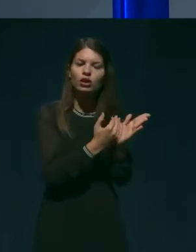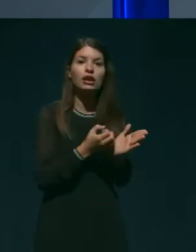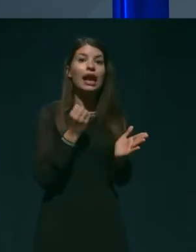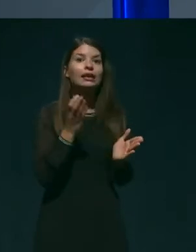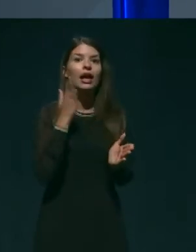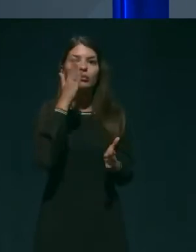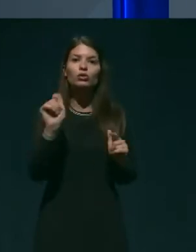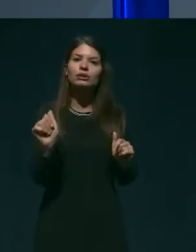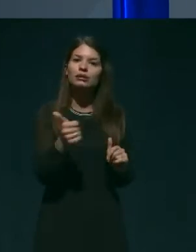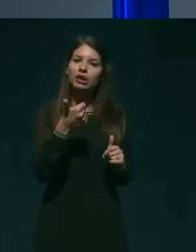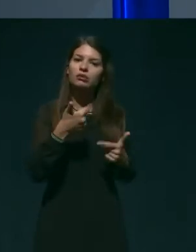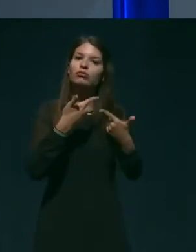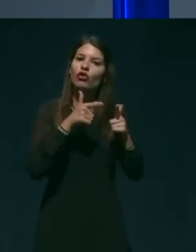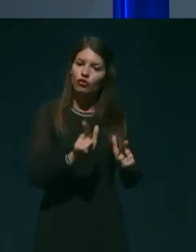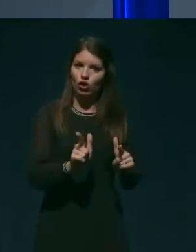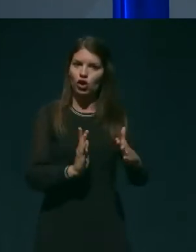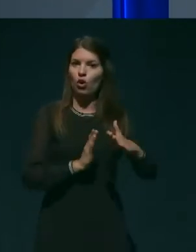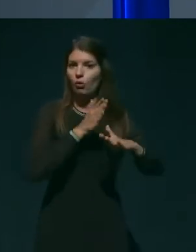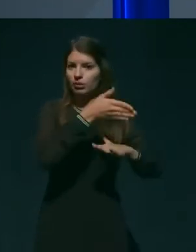pod kakšnimi pogoji?